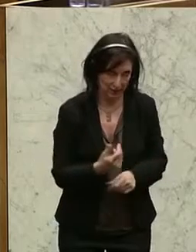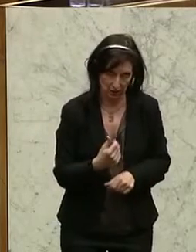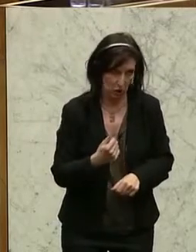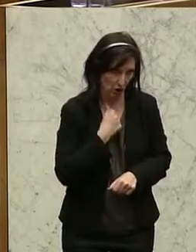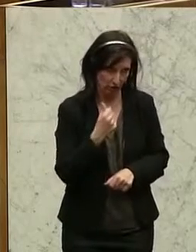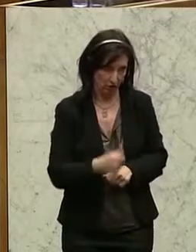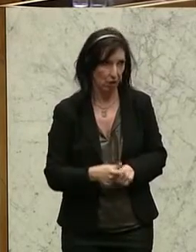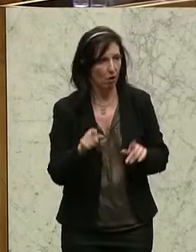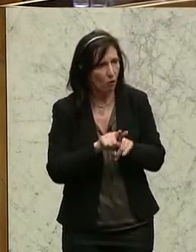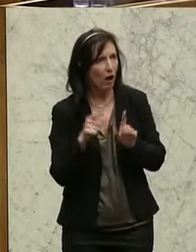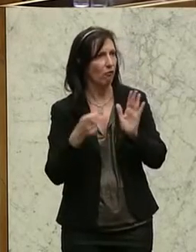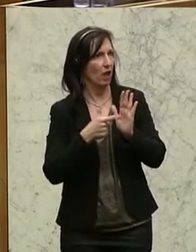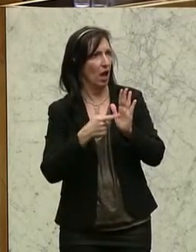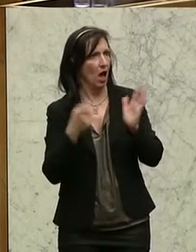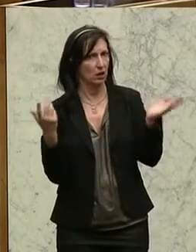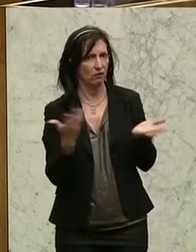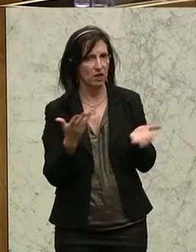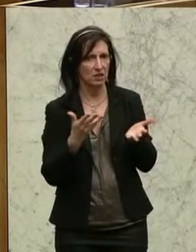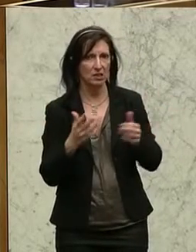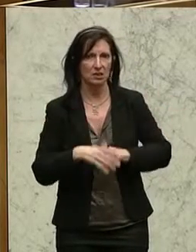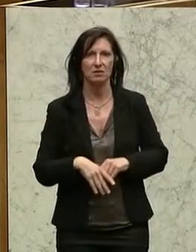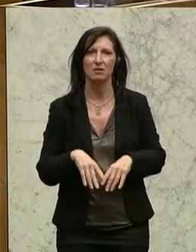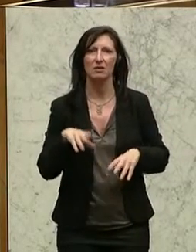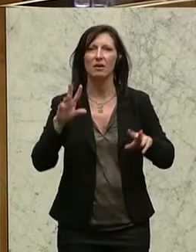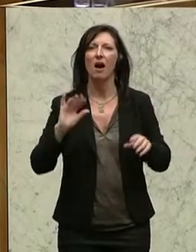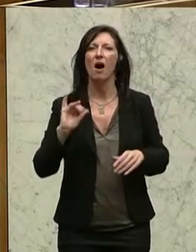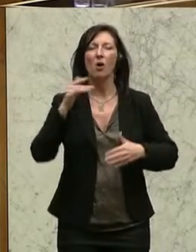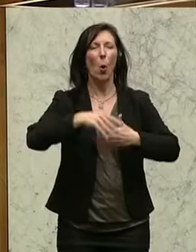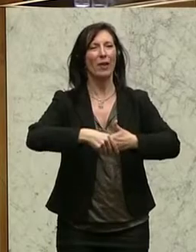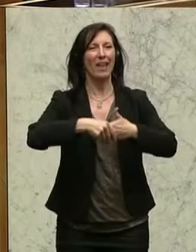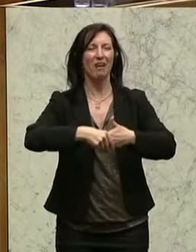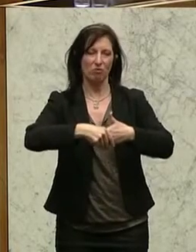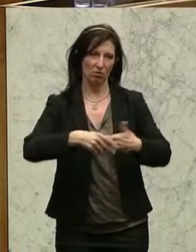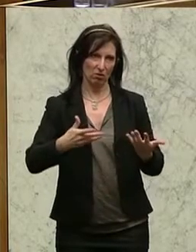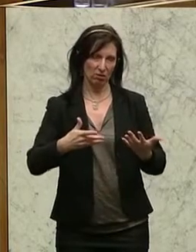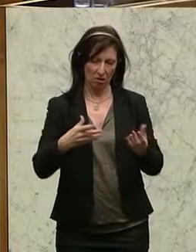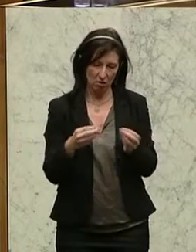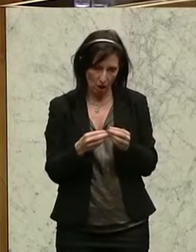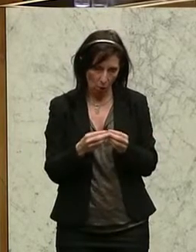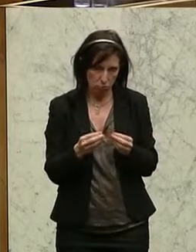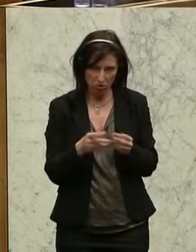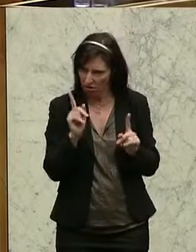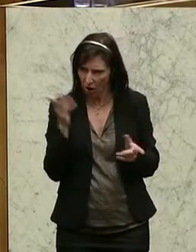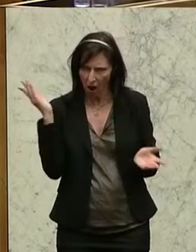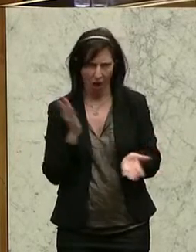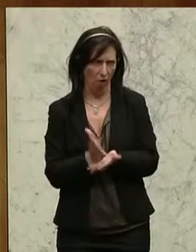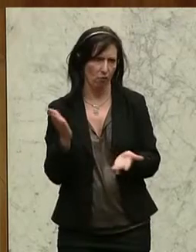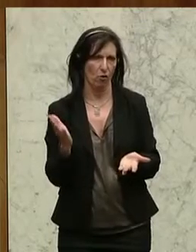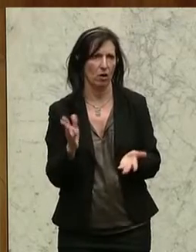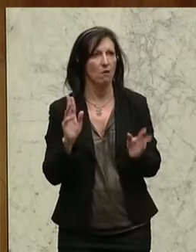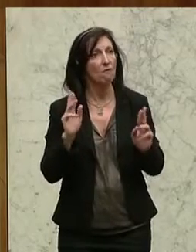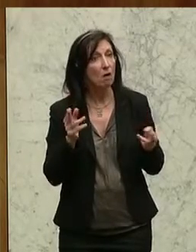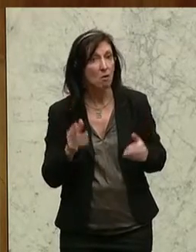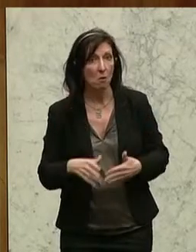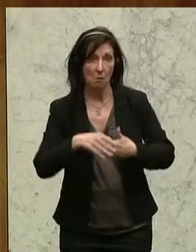Und wir haben gefordert, dass endlich dieser Unsinn mit den goldenen Handshakes aufgelassen wird und aufgehassen wird, weil dadurch